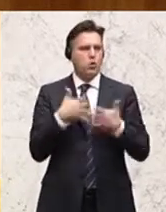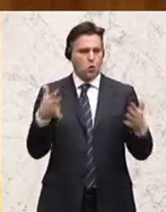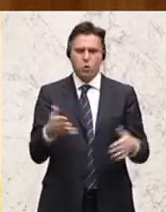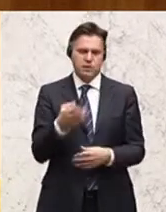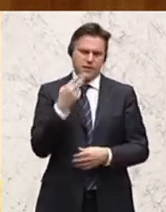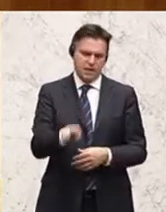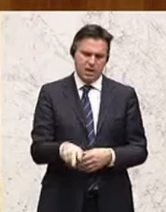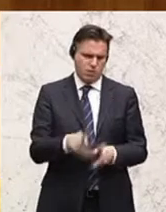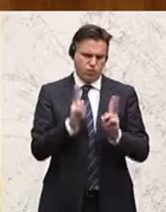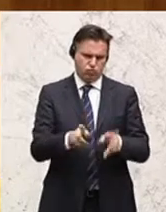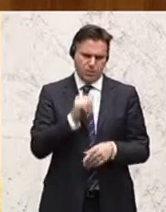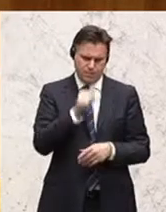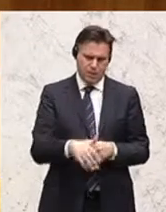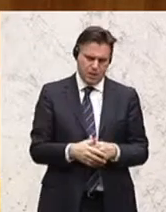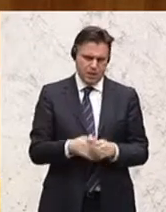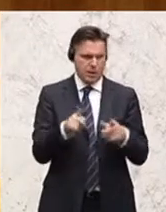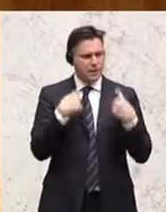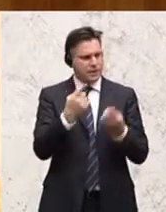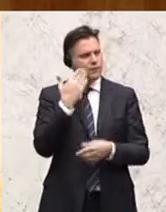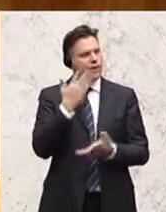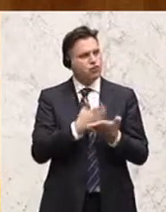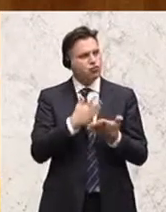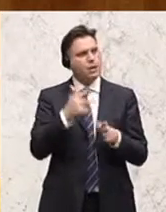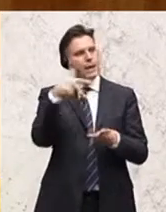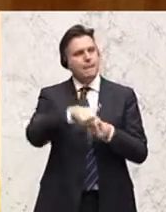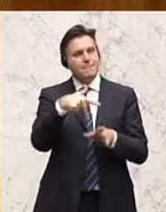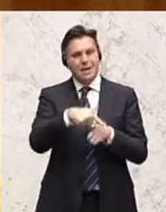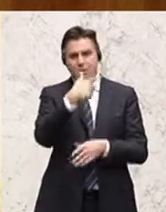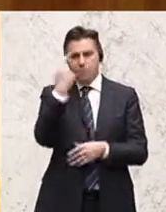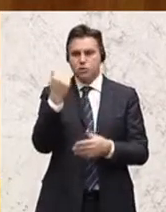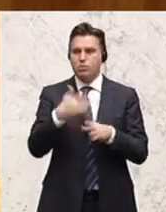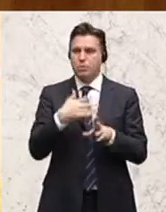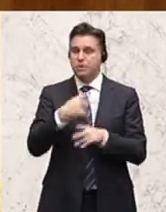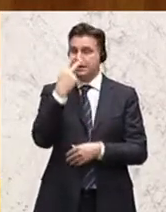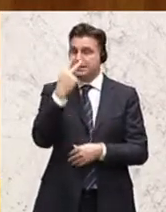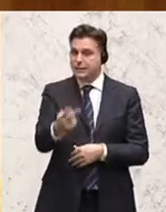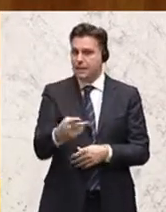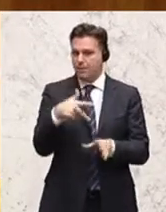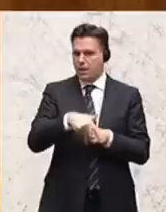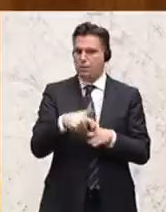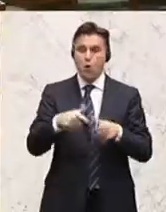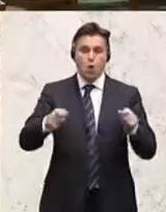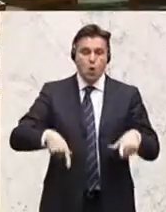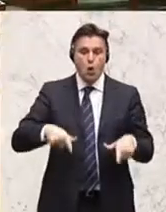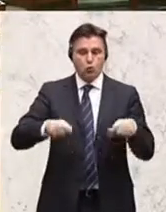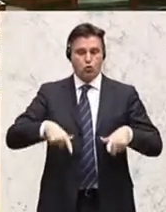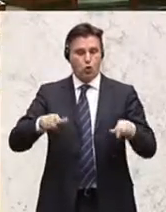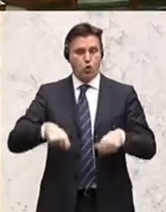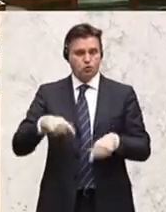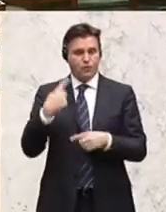stimmt einfach nicht. Wir alle wissen, dass behinderte Menschen, wenn sie stark sehbehindert sind, wenn sie Rollstuhlfahrerinnen, Rollstuhlfahrer sind,